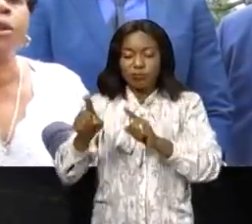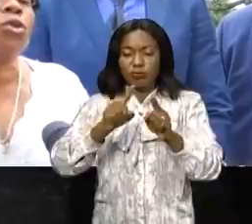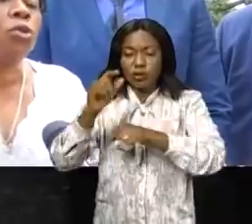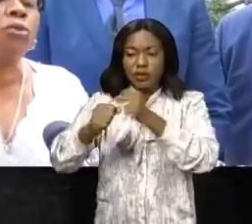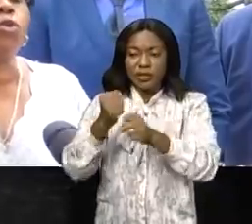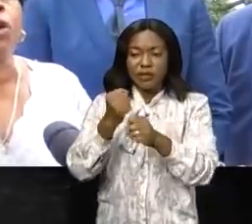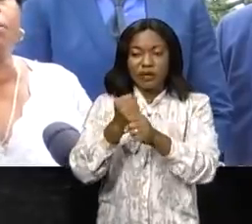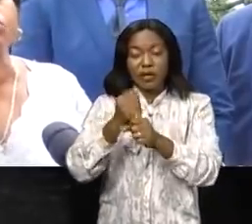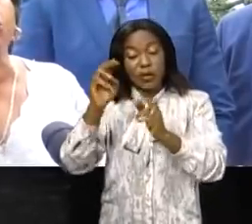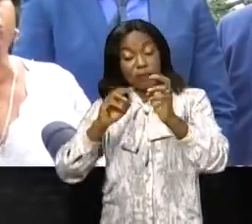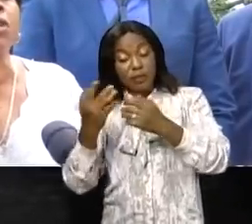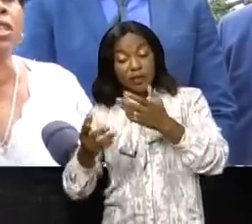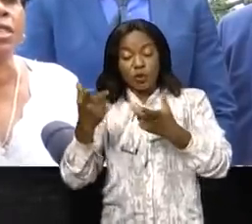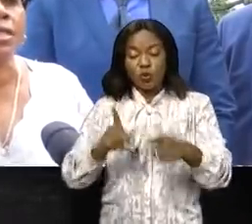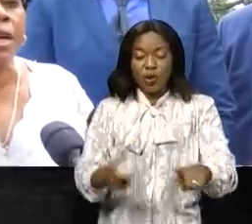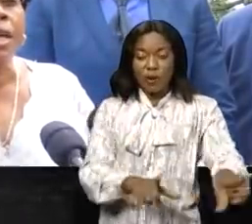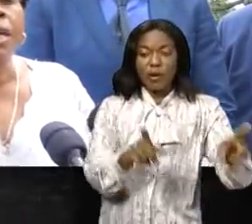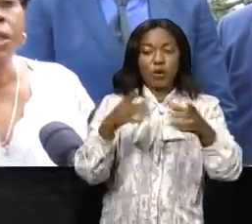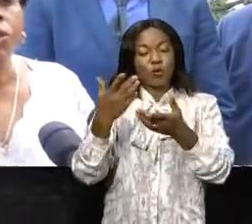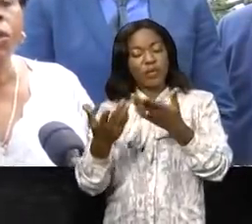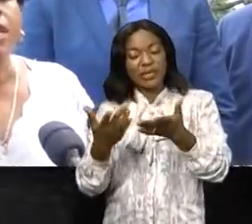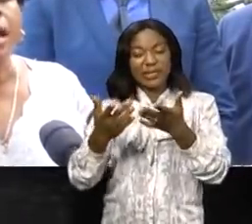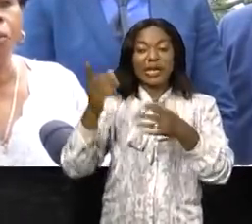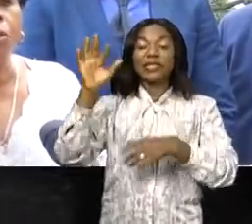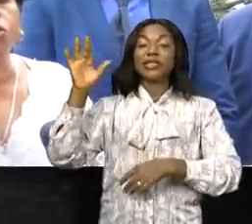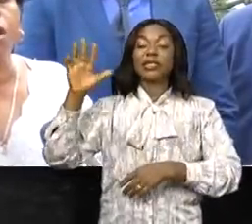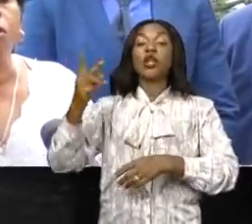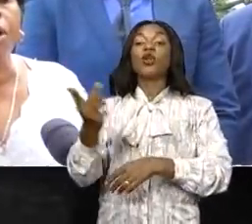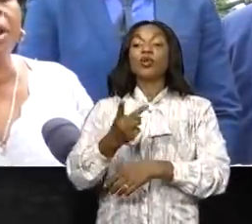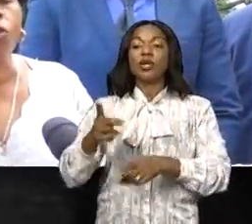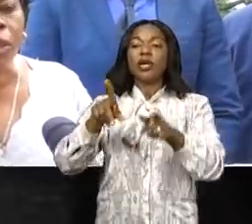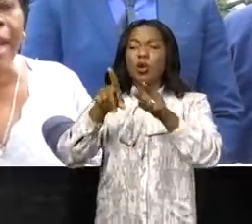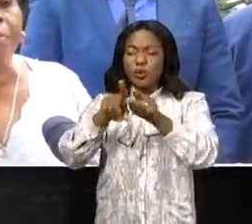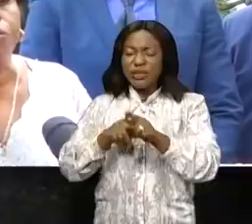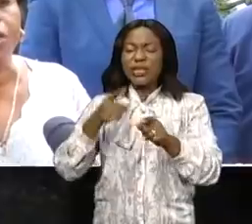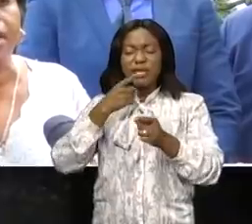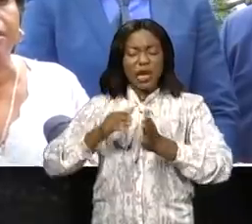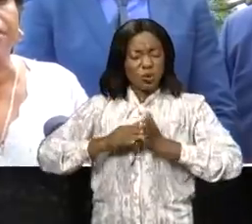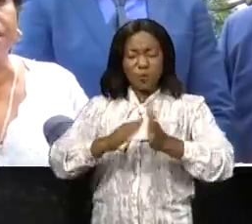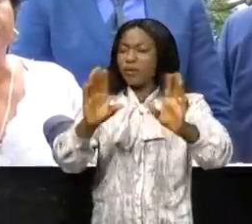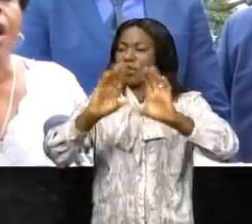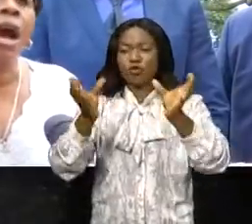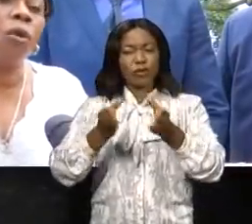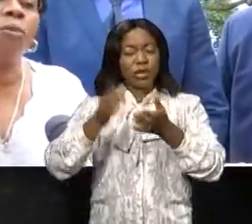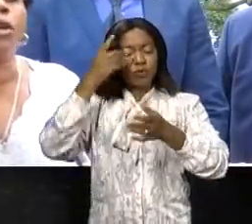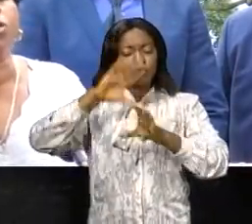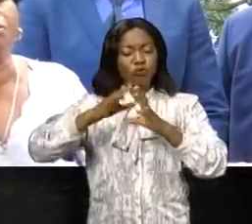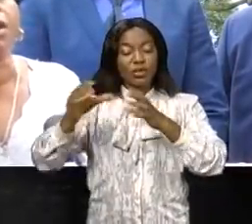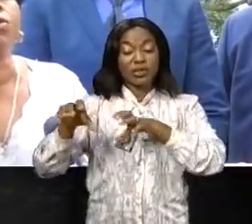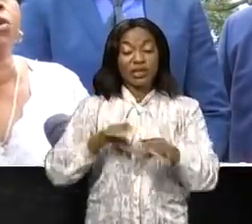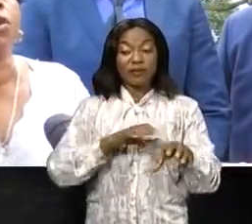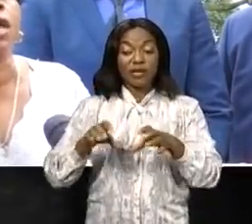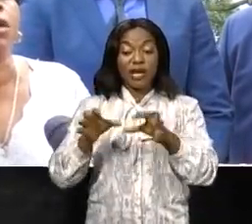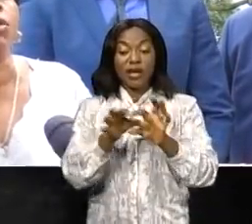travailler parfois soit au niveau du Lualaba soit au niveau de Kinshasa et de deux il a promis son accompagnement total pour cette activité en collaboration